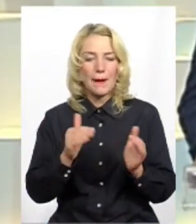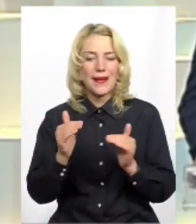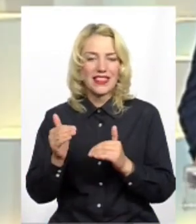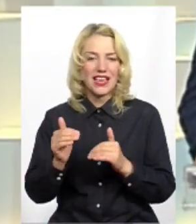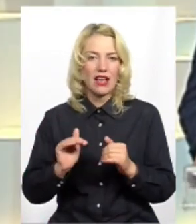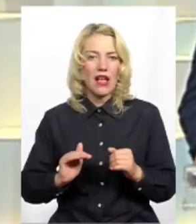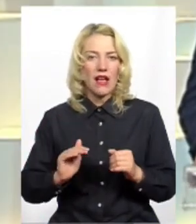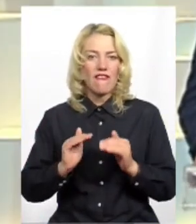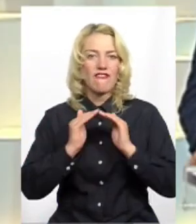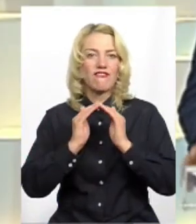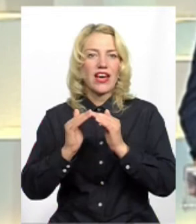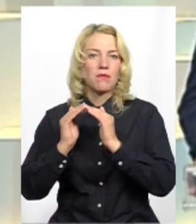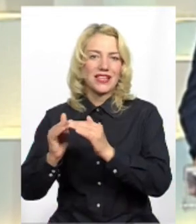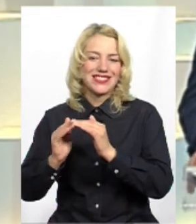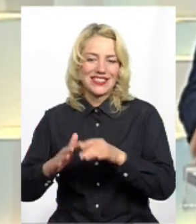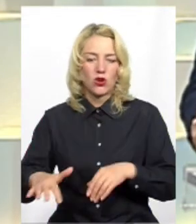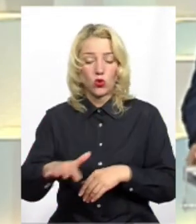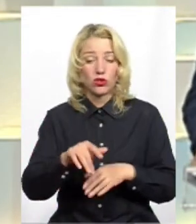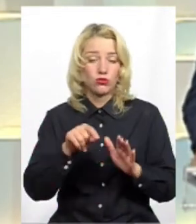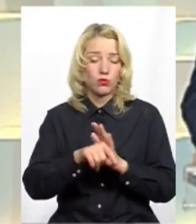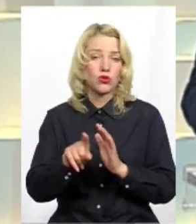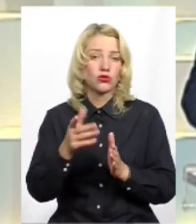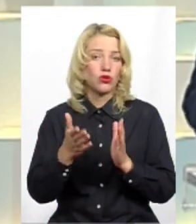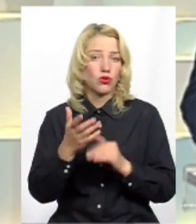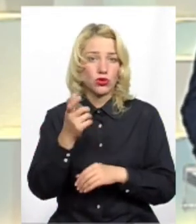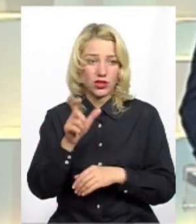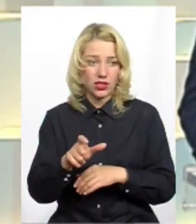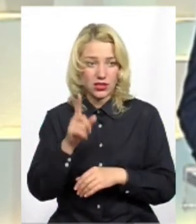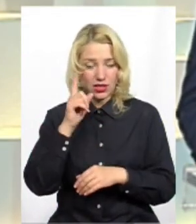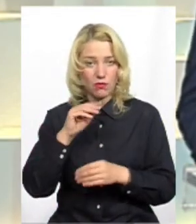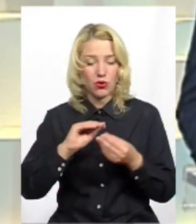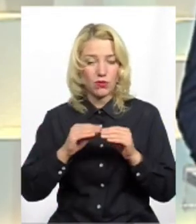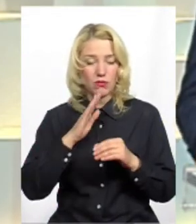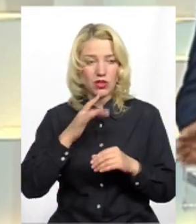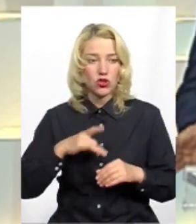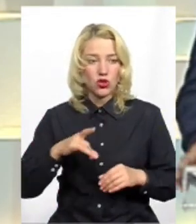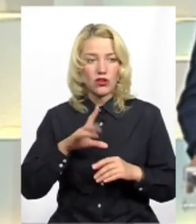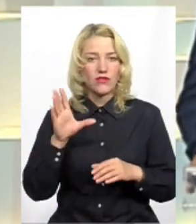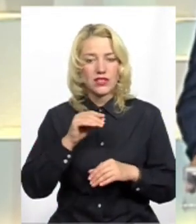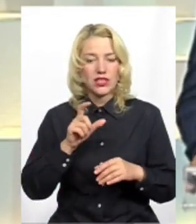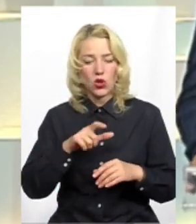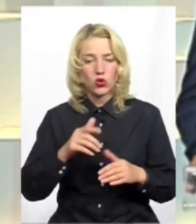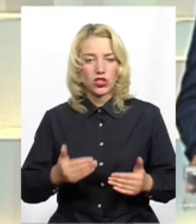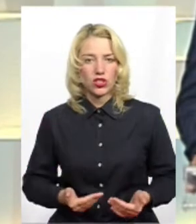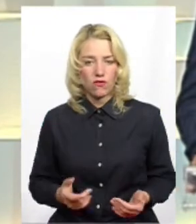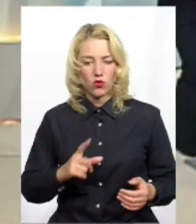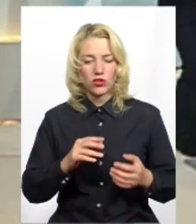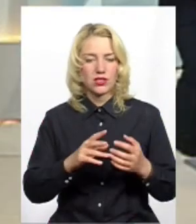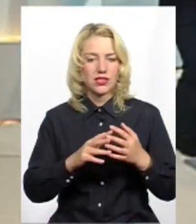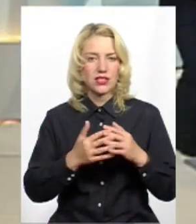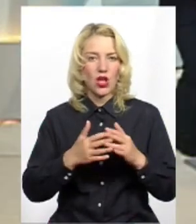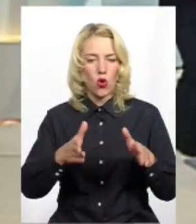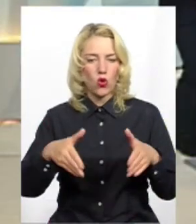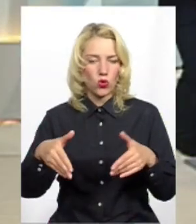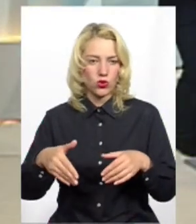фермерських угідь. Тобто, якщо людина, а ви знаєте проблеми нашого регіону, що всі люди живуть з городу. Тобто, ці ви маєте на увазі